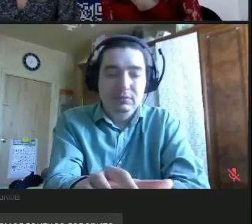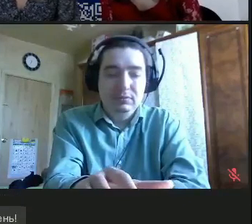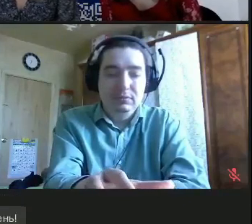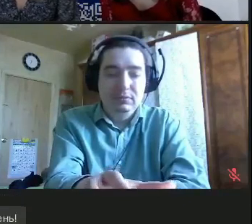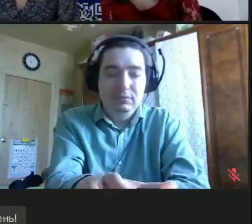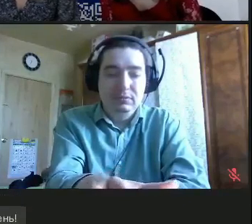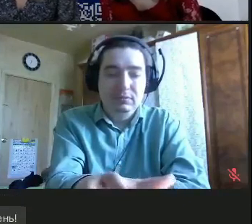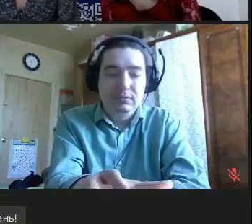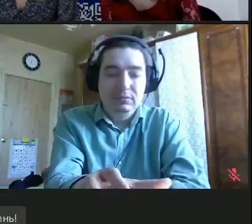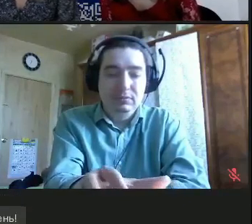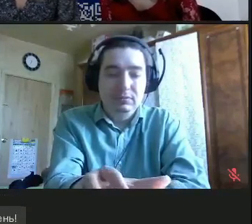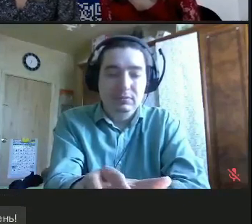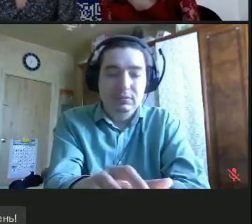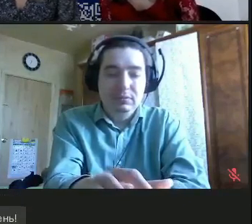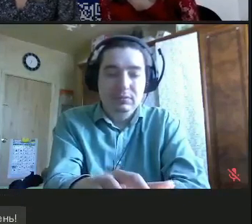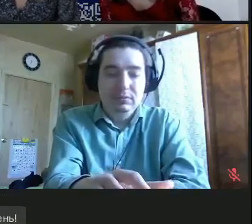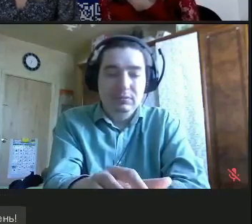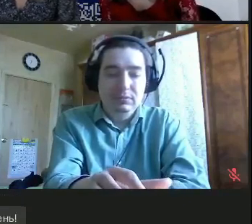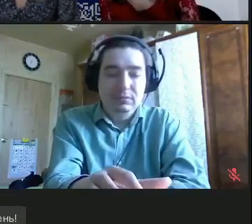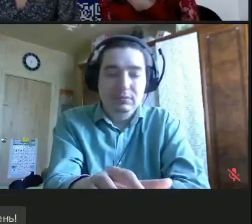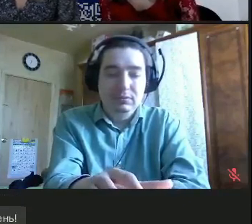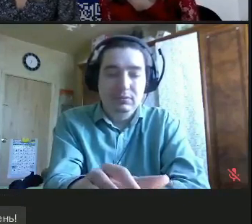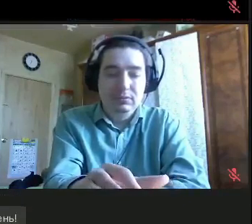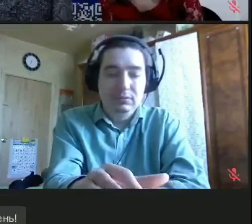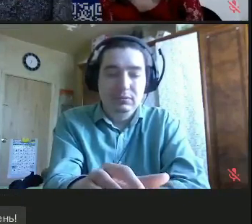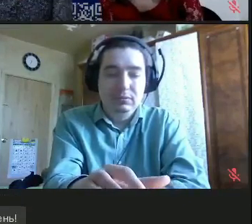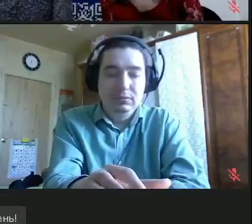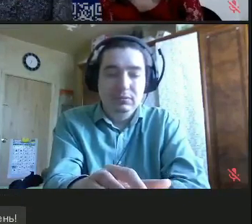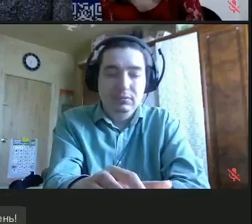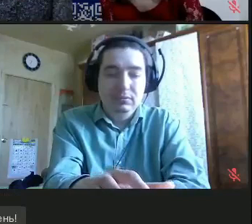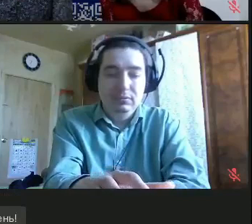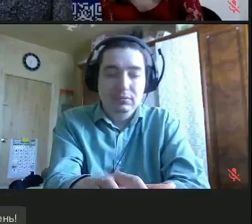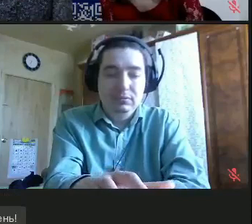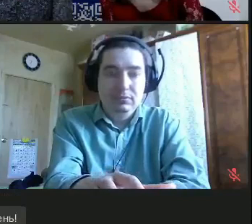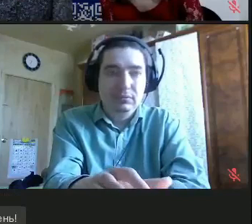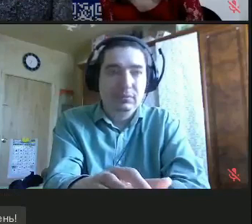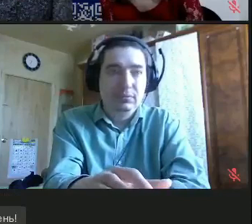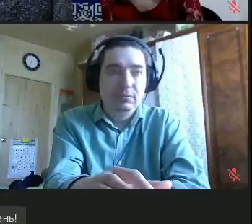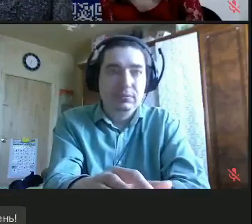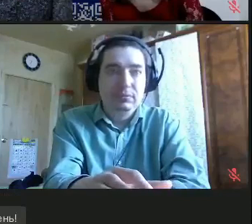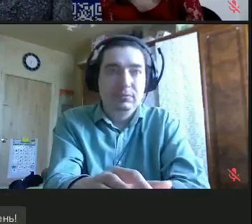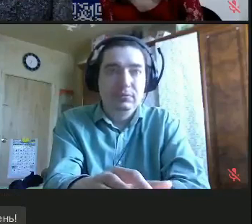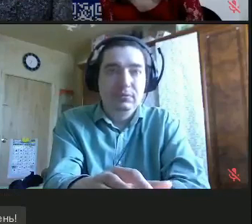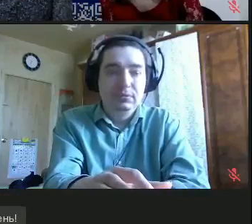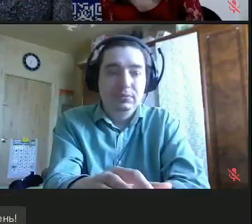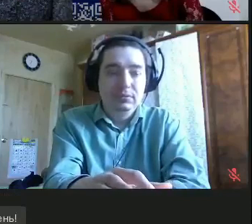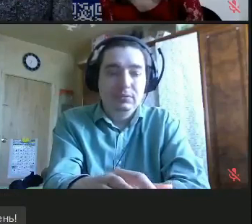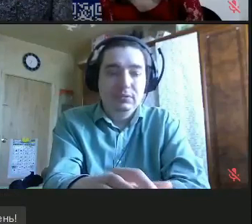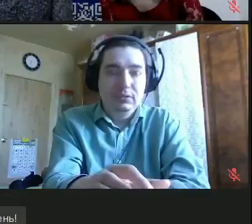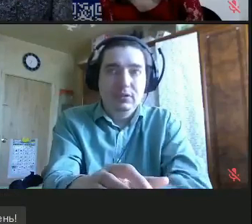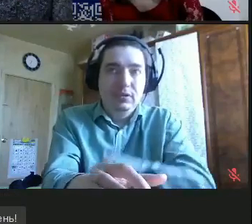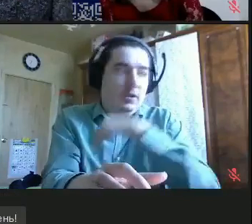возникают новые проблемы. Смогу ли я создать семью? Будет ли кто-то рядом со мной? Самый большой страх